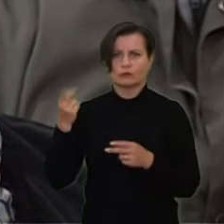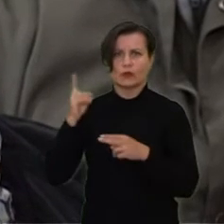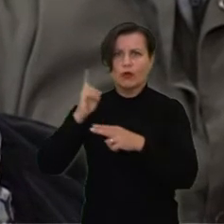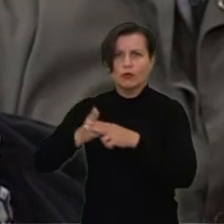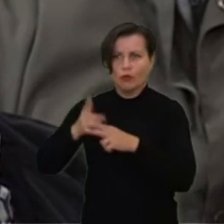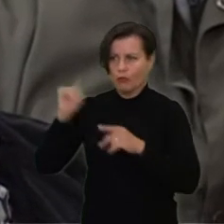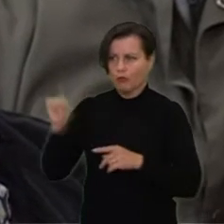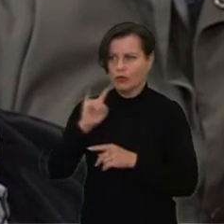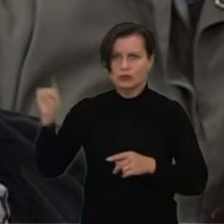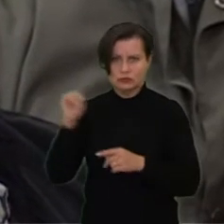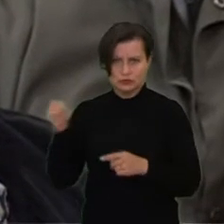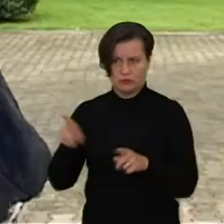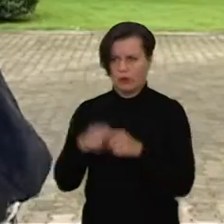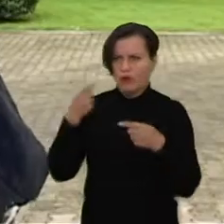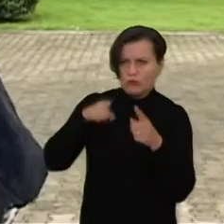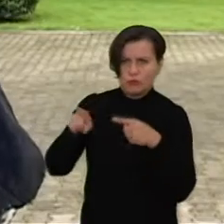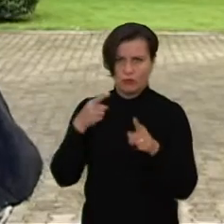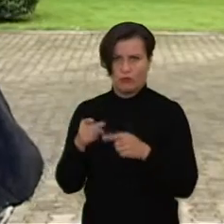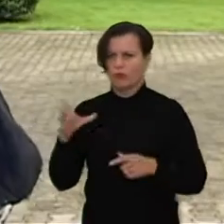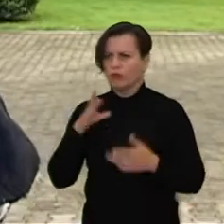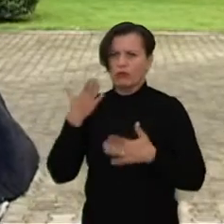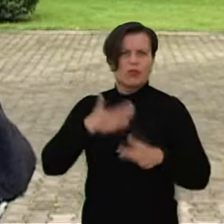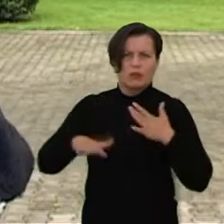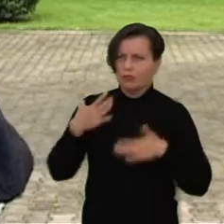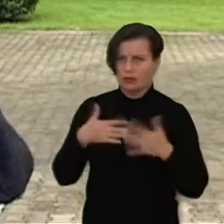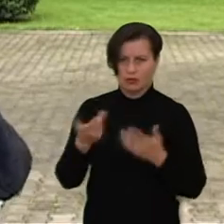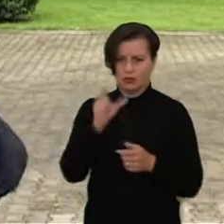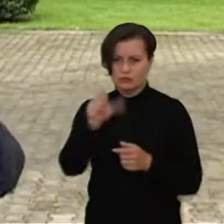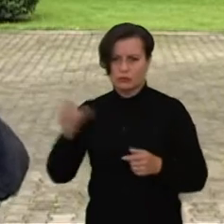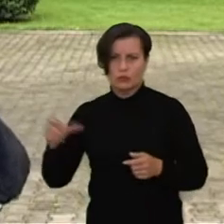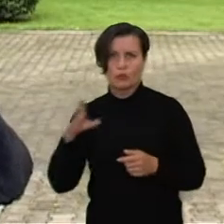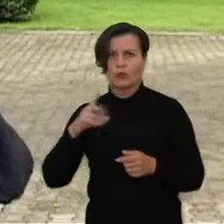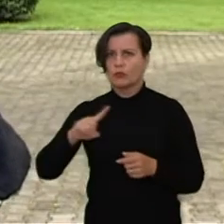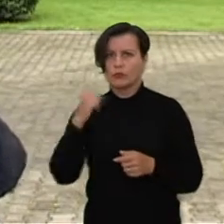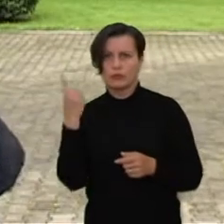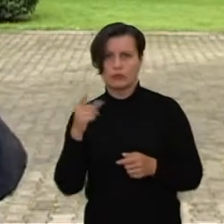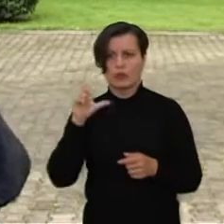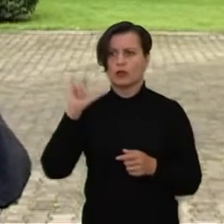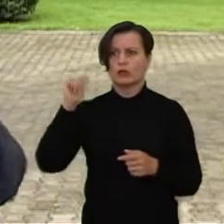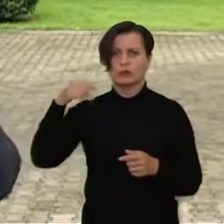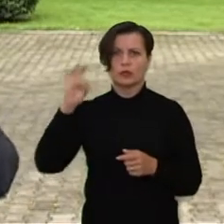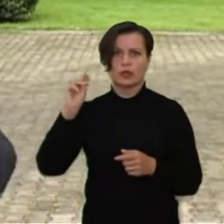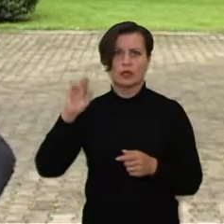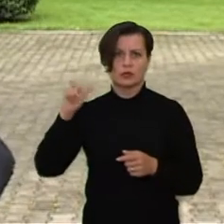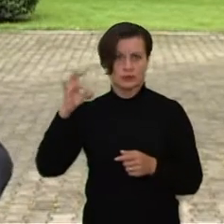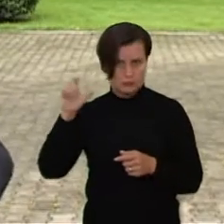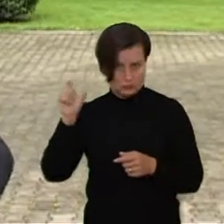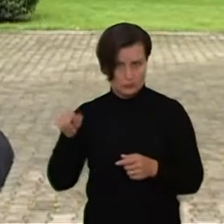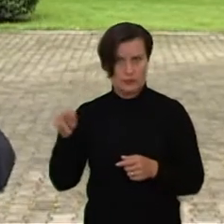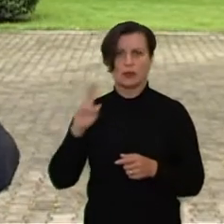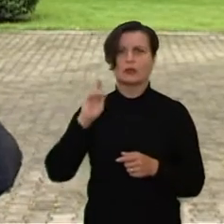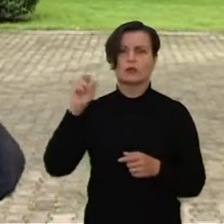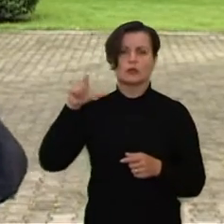ir sakysim dėka to, kad tais laikais žmonės, kurie, sakysim, buvo pirmieji reformatoriai, ar ne, Martinas Liuteris, ir